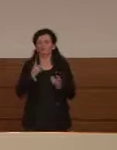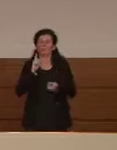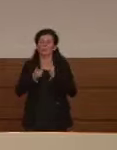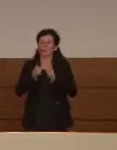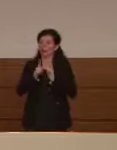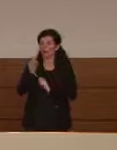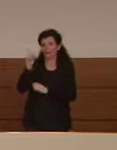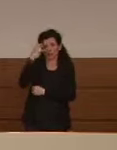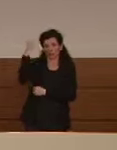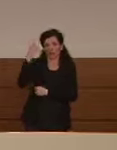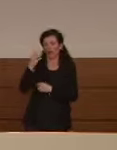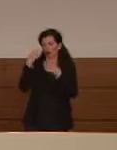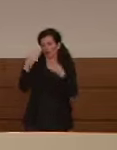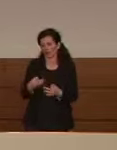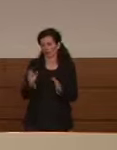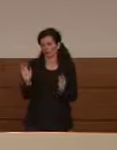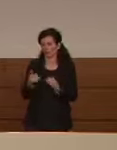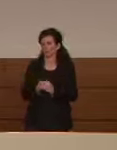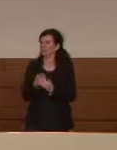naturalmente a decidere